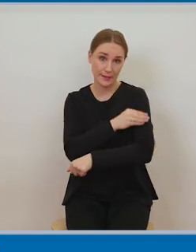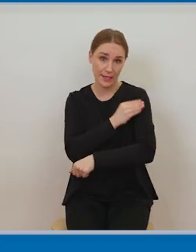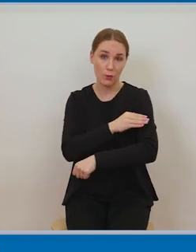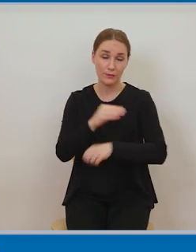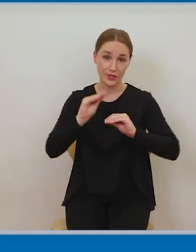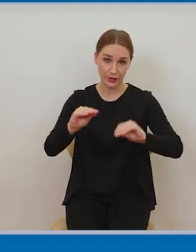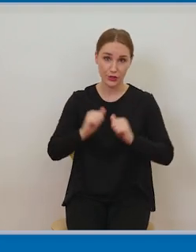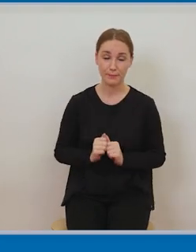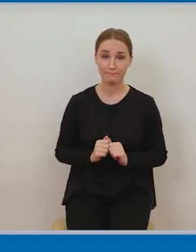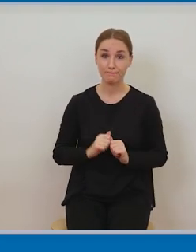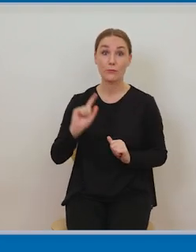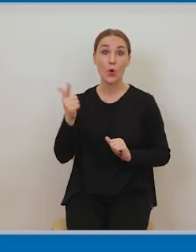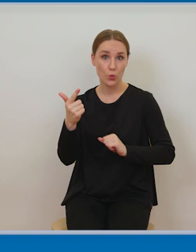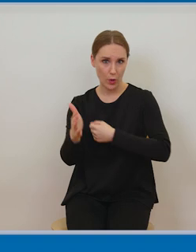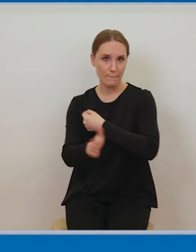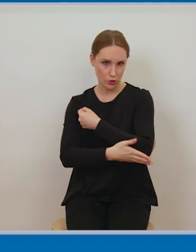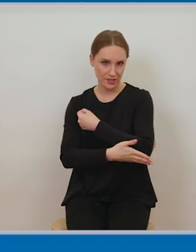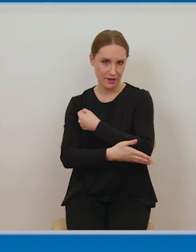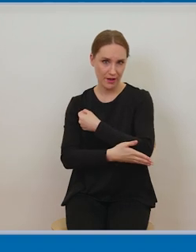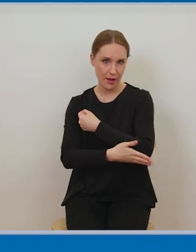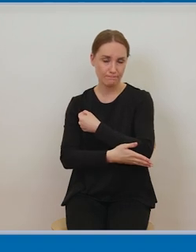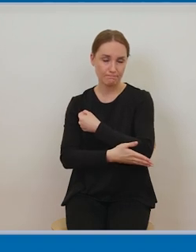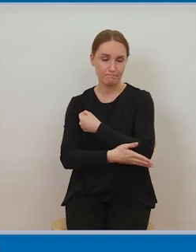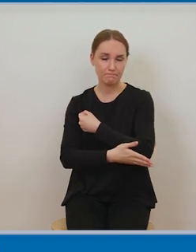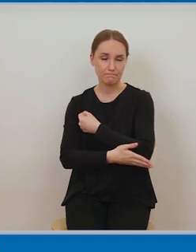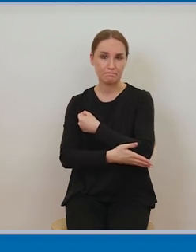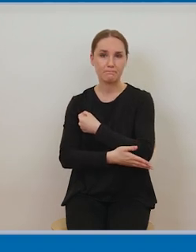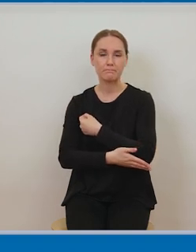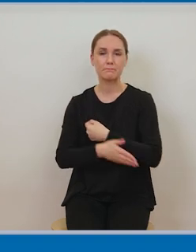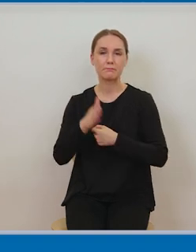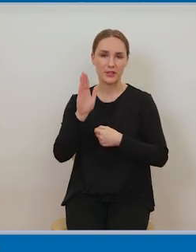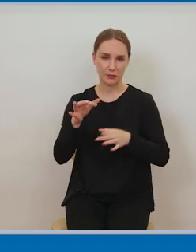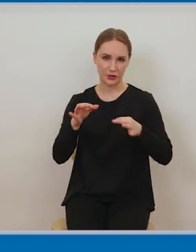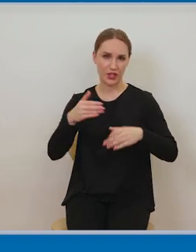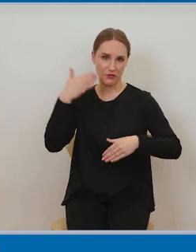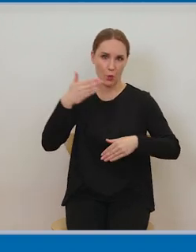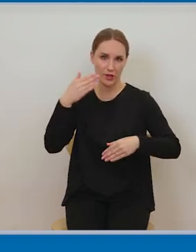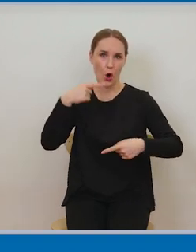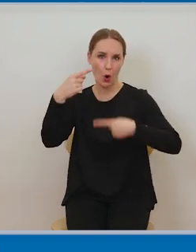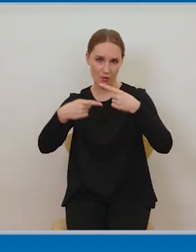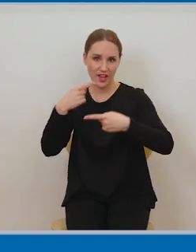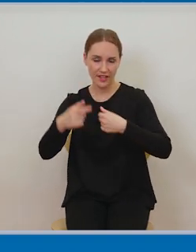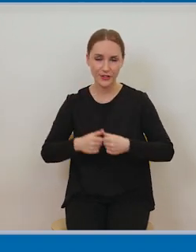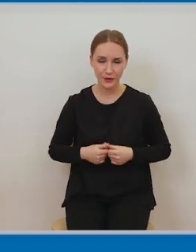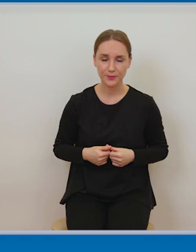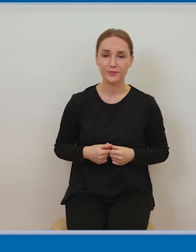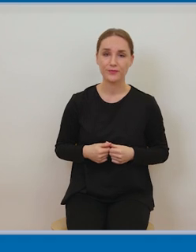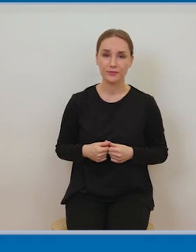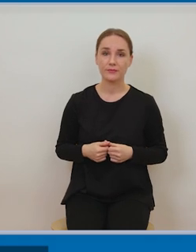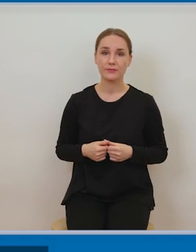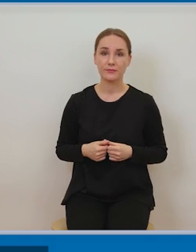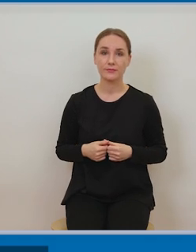przedmiotem naszego dzisiejszego wykładu, naszej prezentacji są,